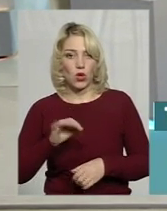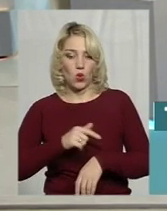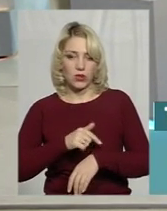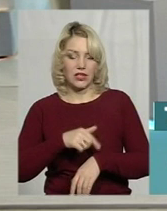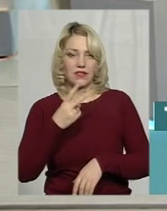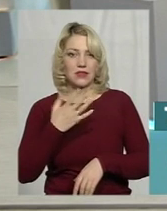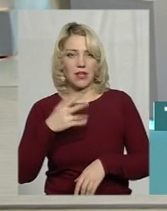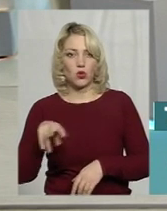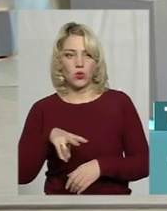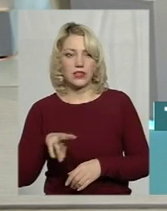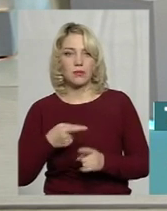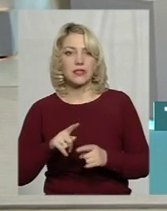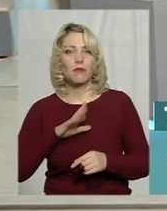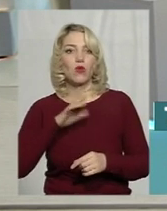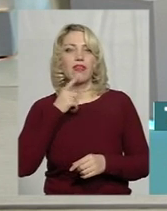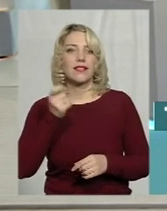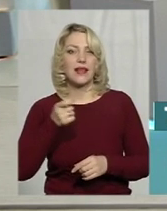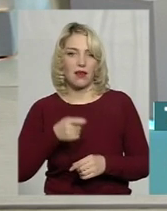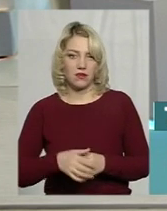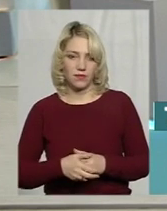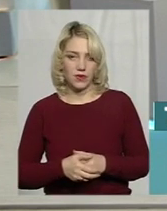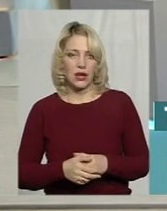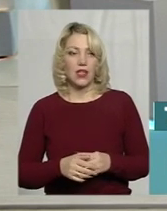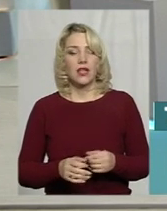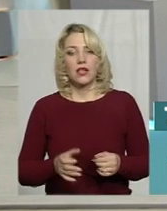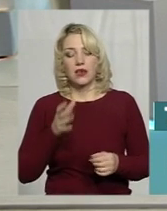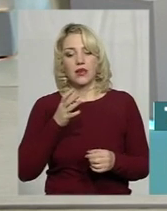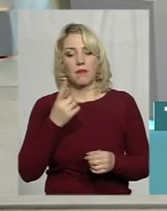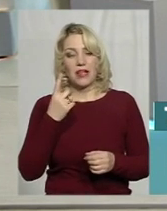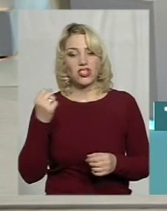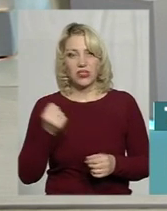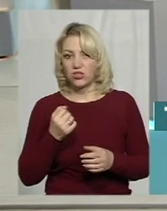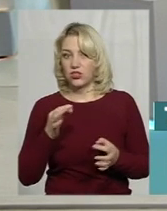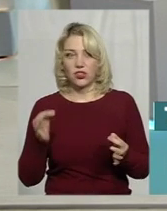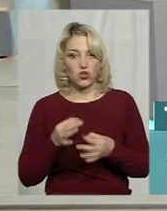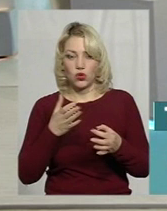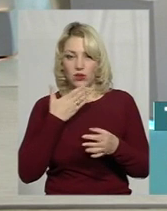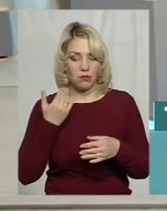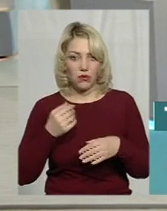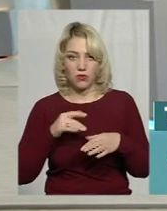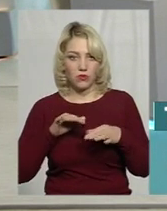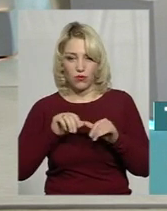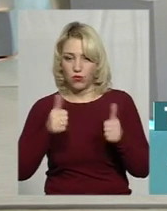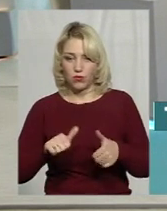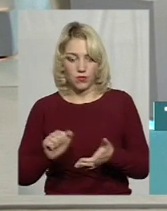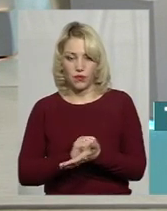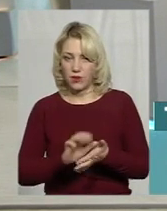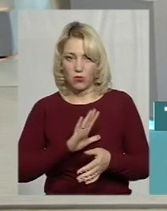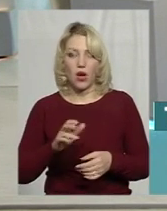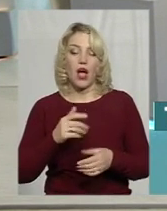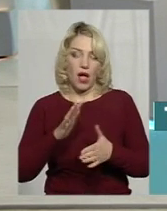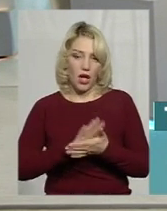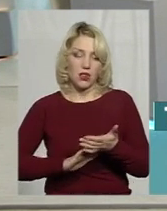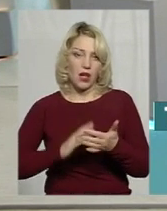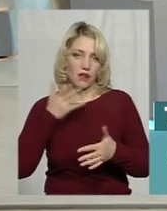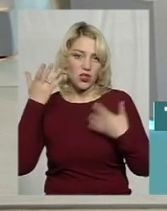25 листопада, це неділя була. З того часу оформлено 3. Перший тиждень взагалі нічого не оформлялося, далі пішло оформлено. Ну, так як на цьому тижні воно